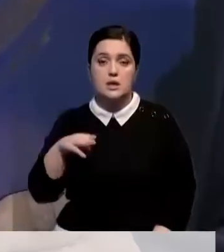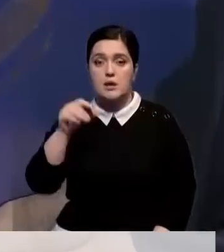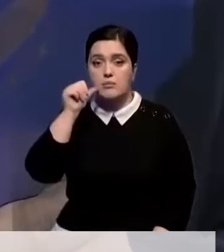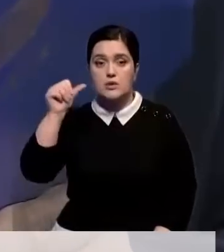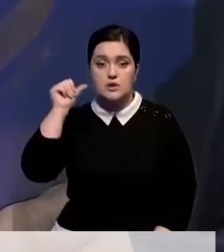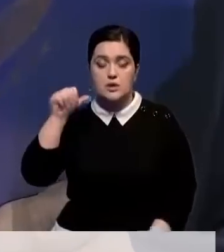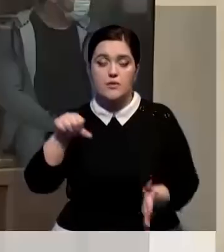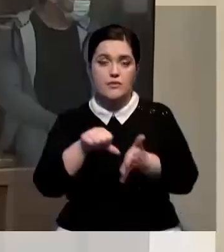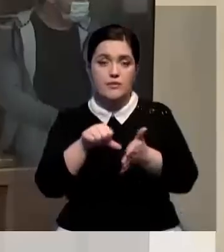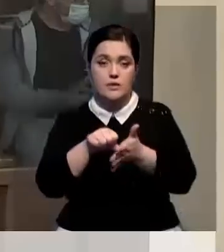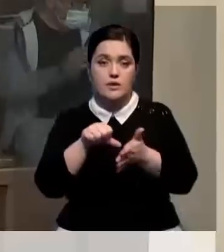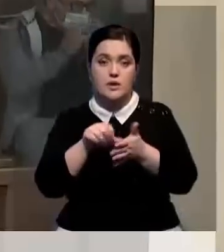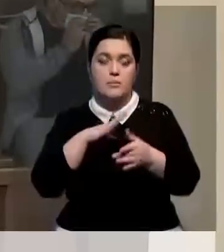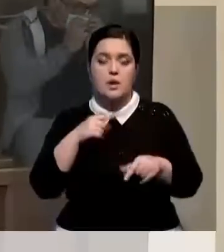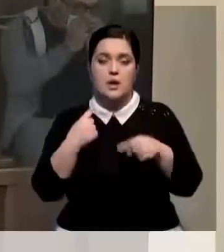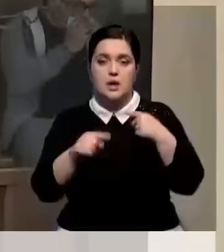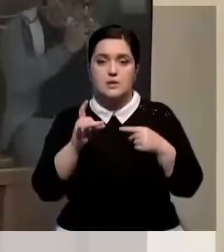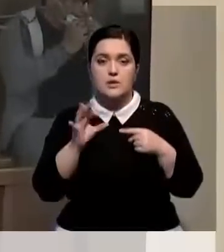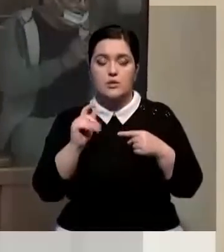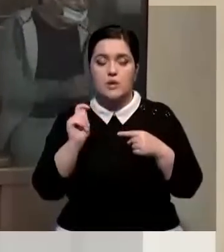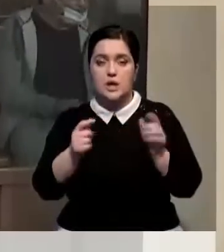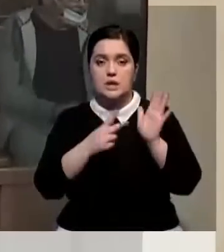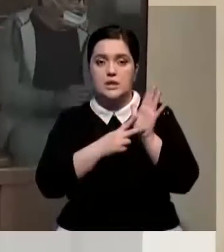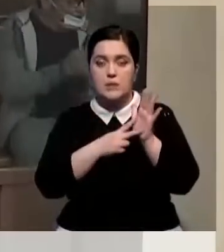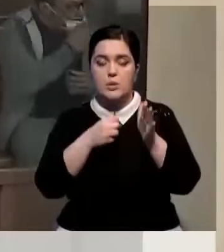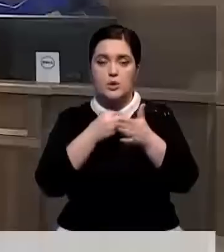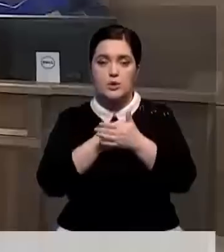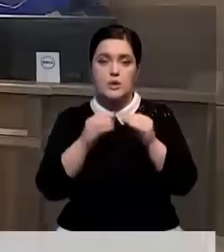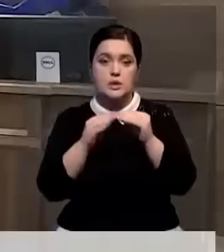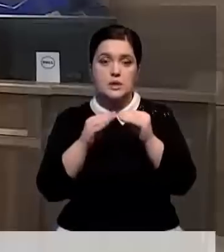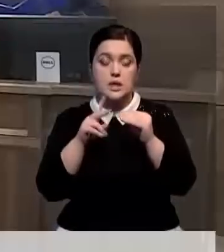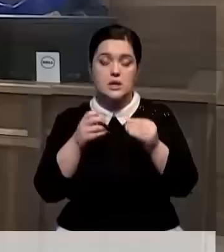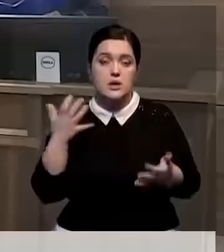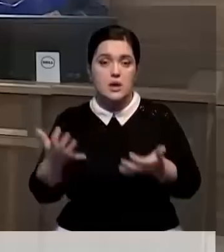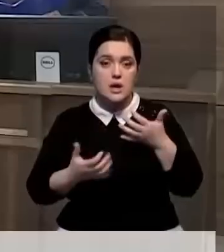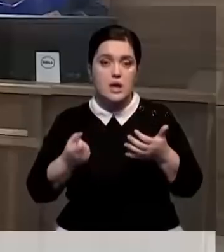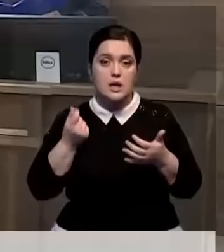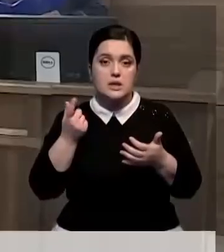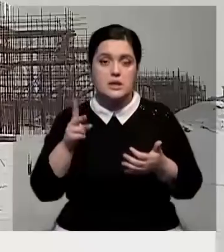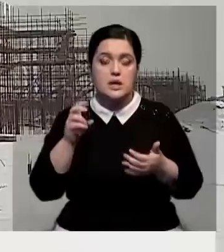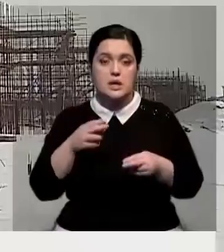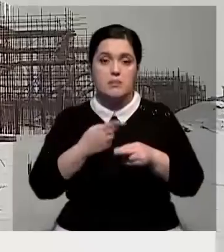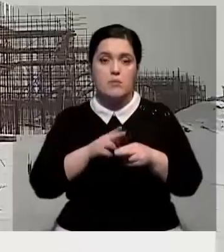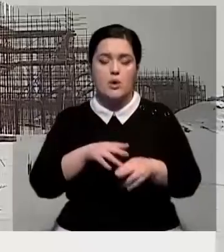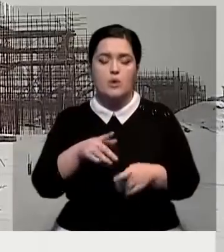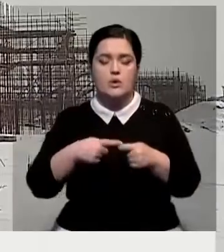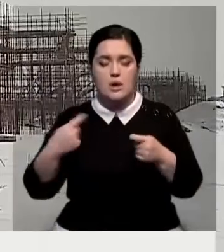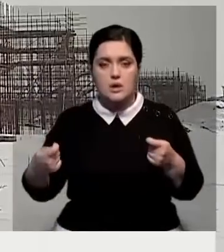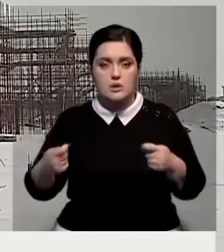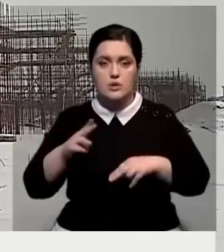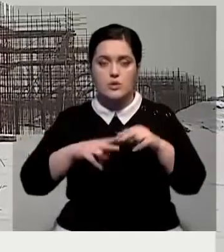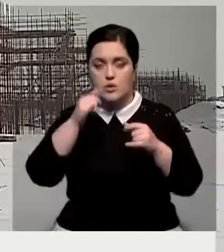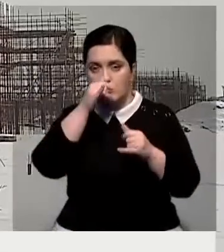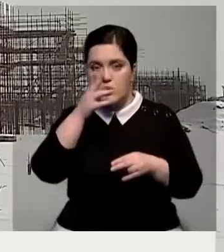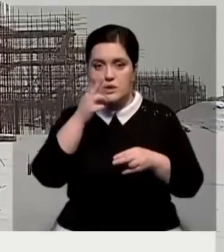прошлом году фигурантов приговорили к разным срокам – от 7 до 10 лет. Дело расследуют несколько лет, а главный столичный долгострой не могут закончить